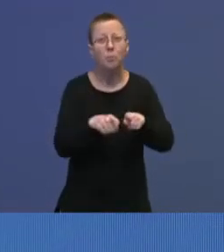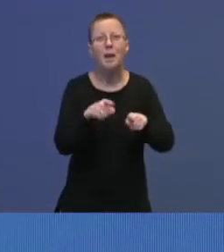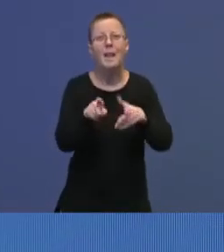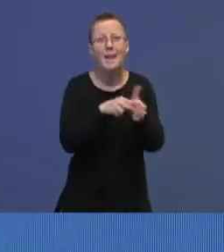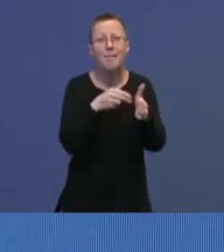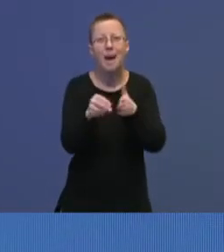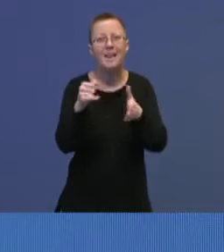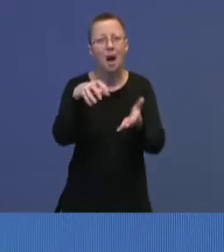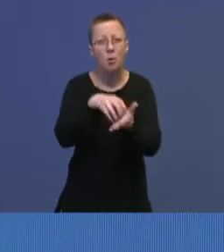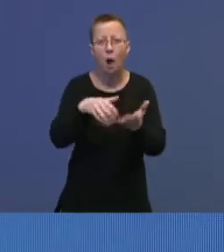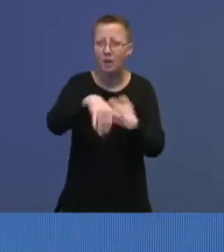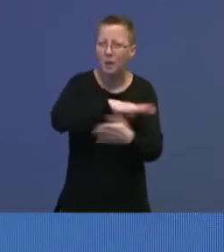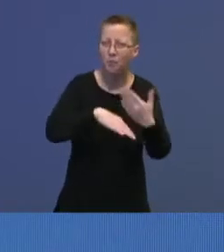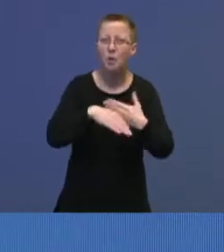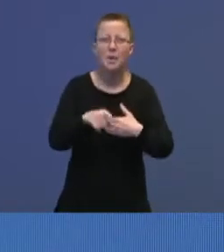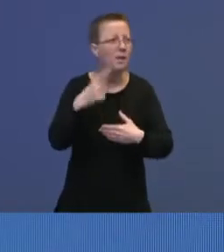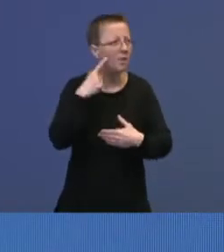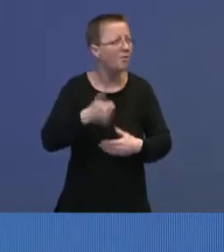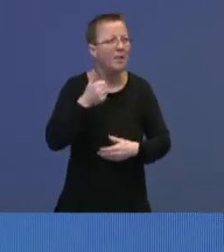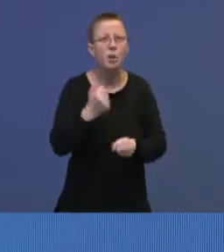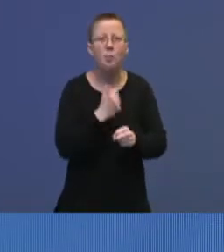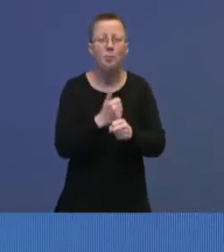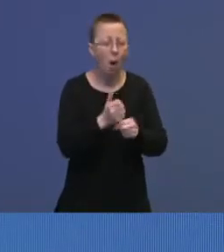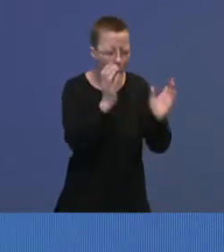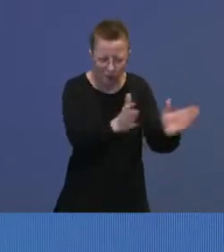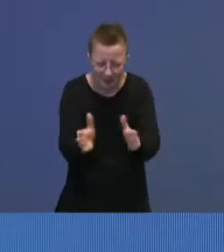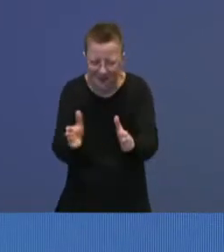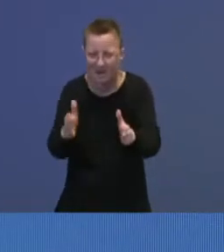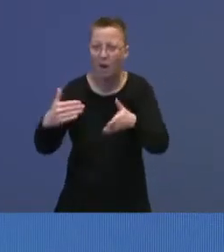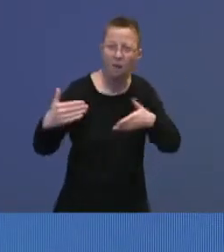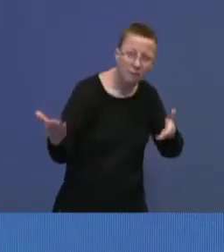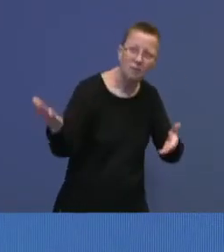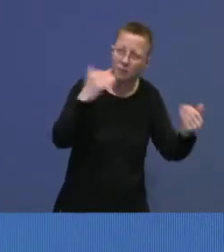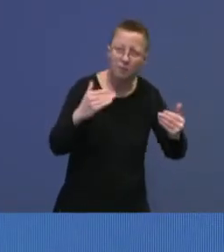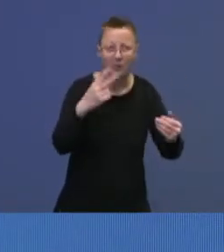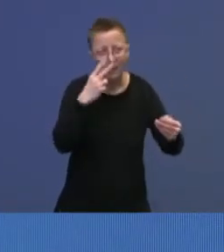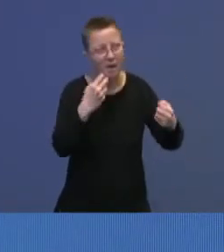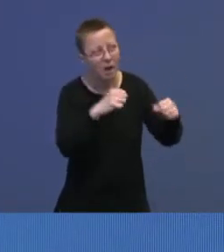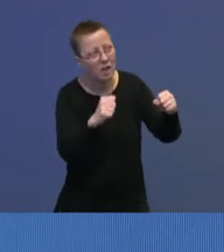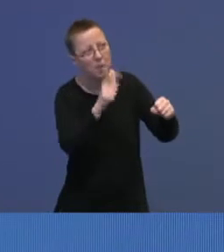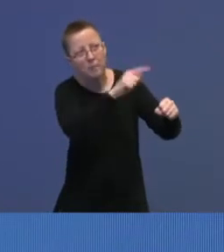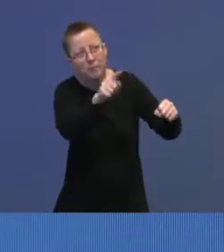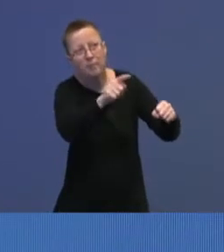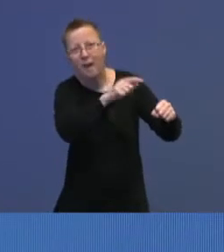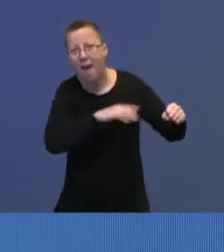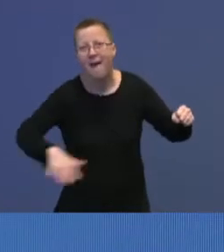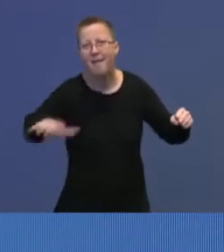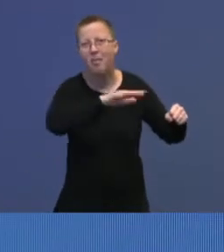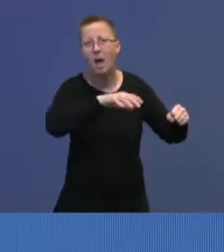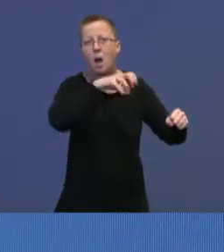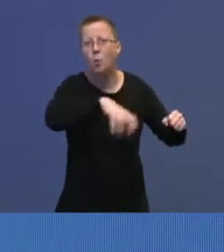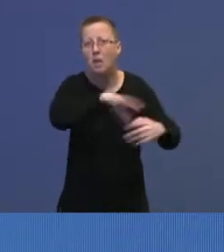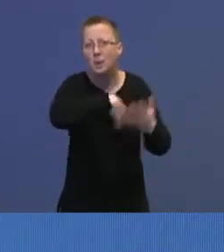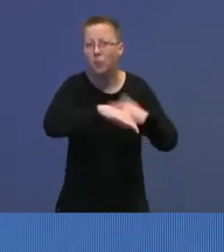lokalsamfunnet. De kan gjøre en viktig jobb med å organisere og kanalisere det engasjementet vi ser ute i alle landets lokalsamfunn.